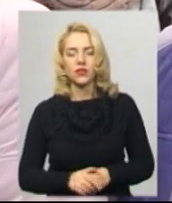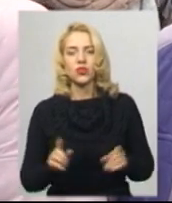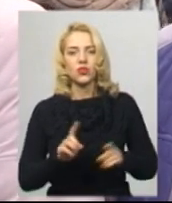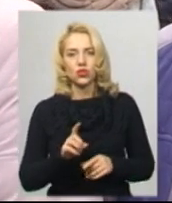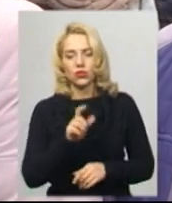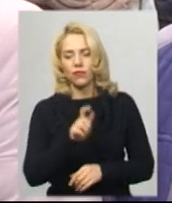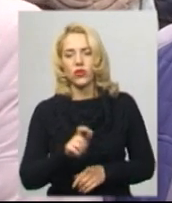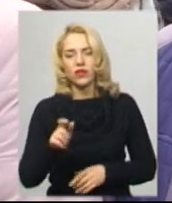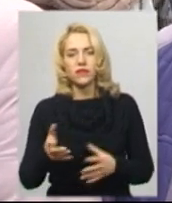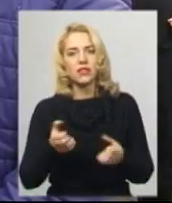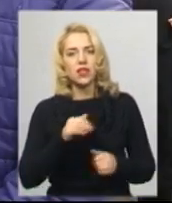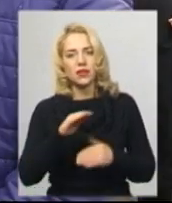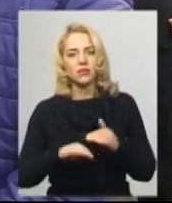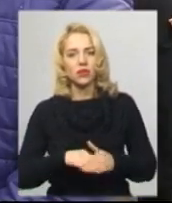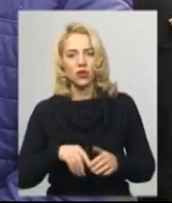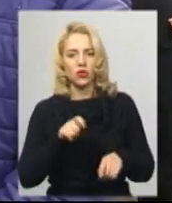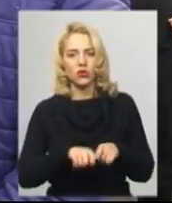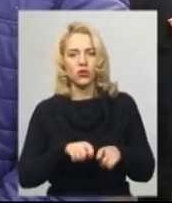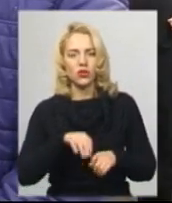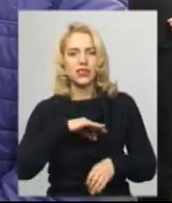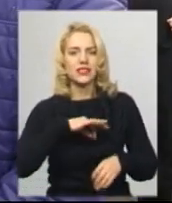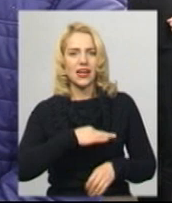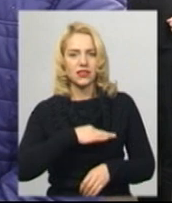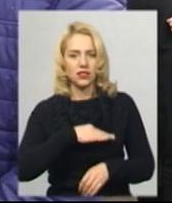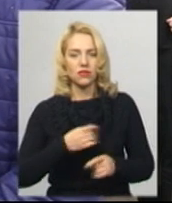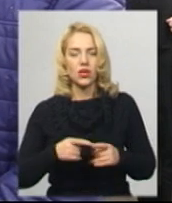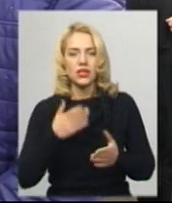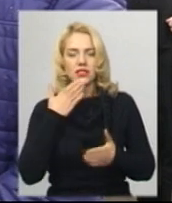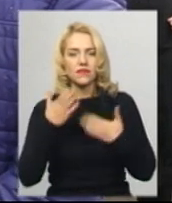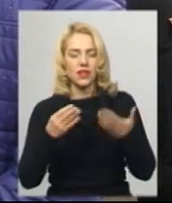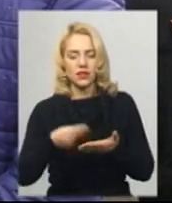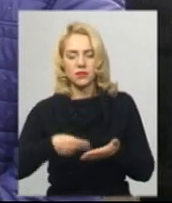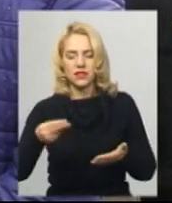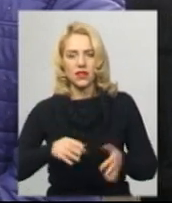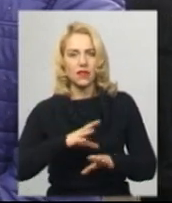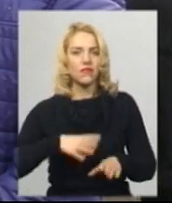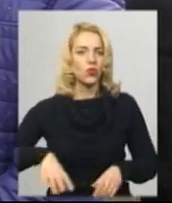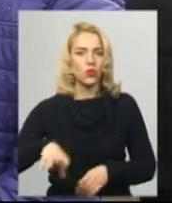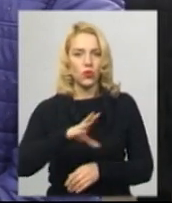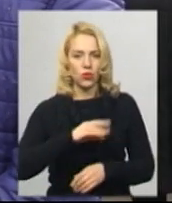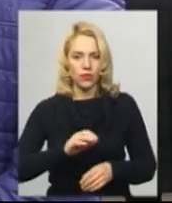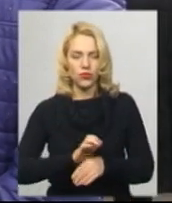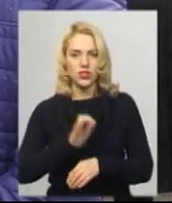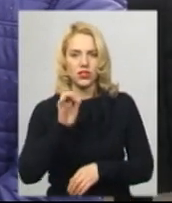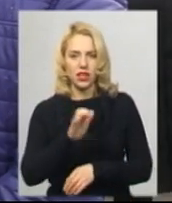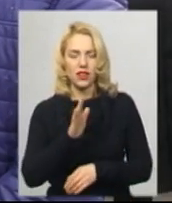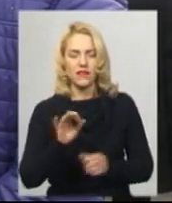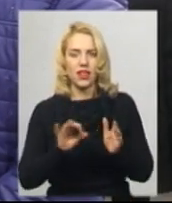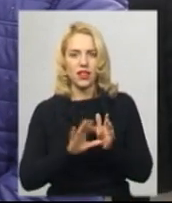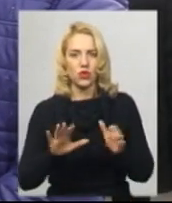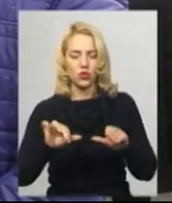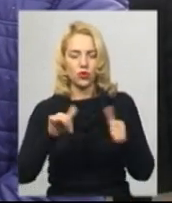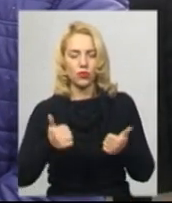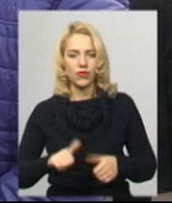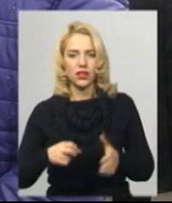щоб вони взяли під контроль слідства. Ми вписали звернення вже кругом, відіслали їх в електронному вигляді,